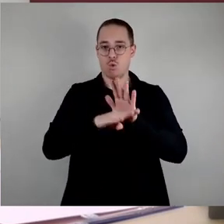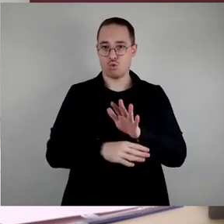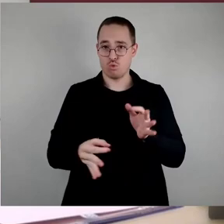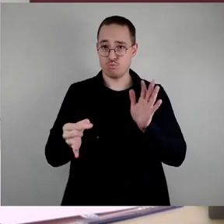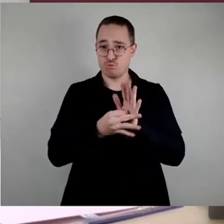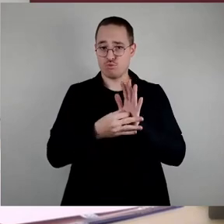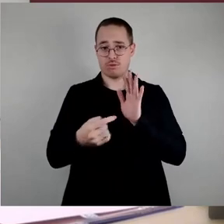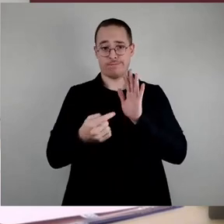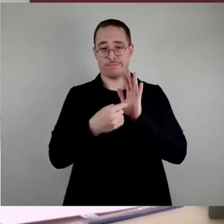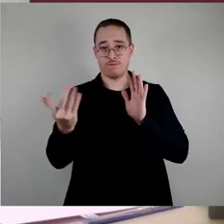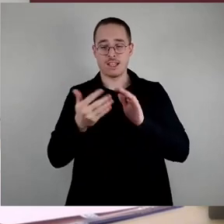8. Digitale Stadtpolizei.